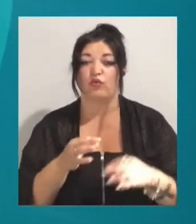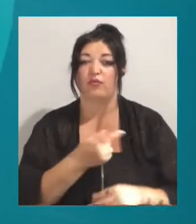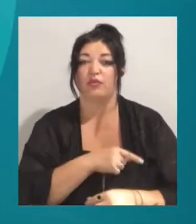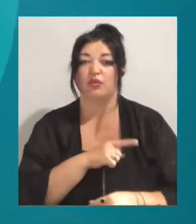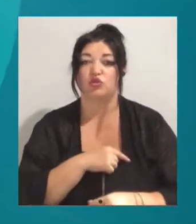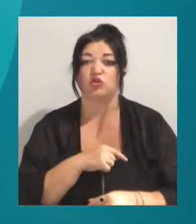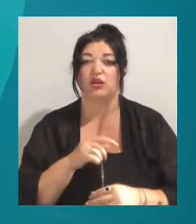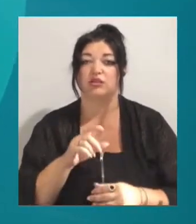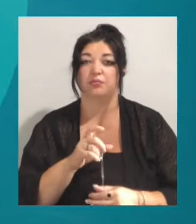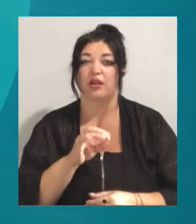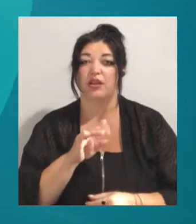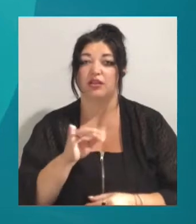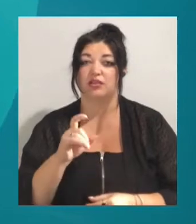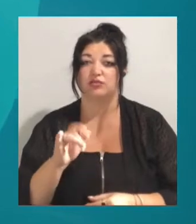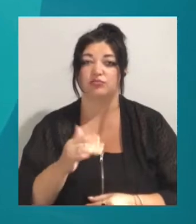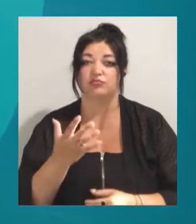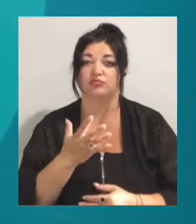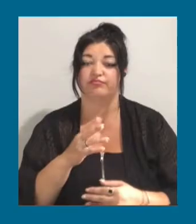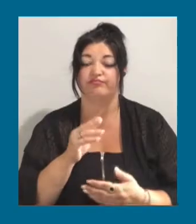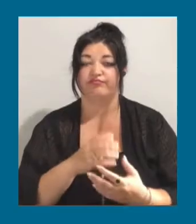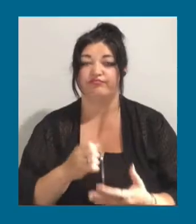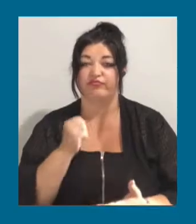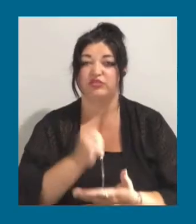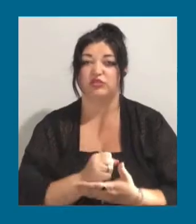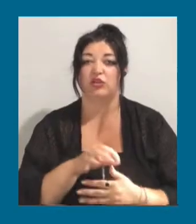визначить ступінь тяжкості отриманих тілесних ушкоджень.